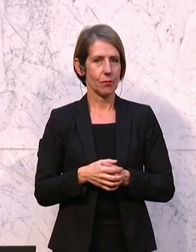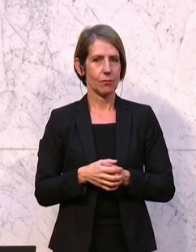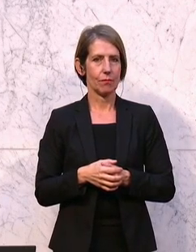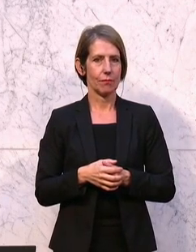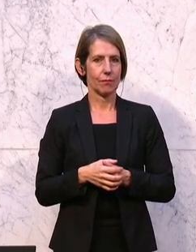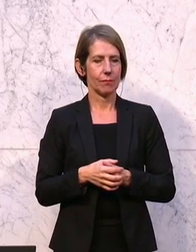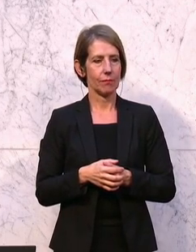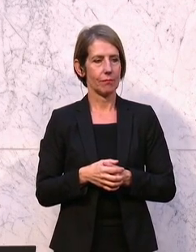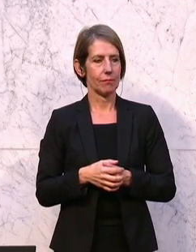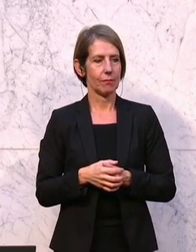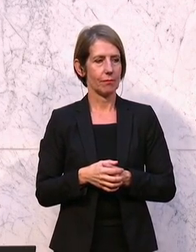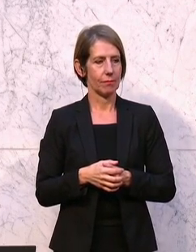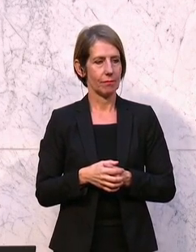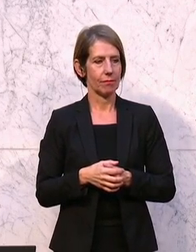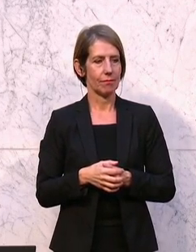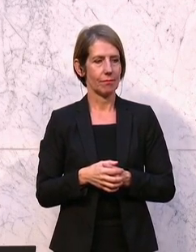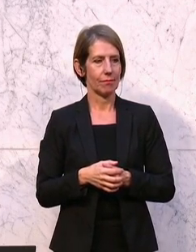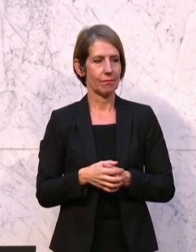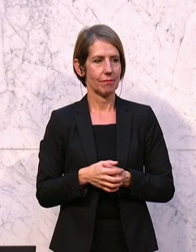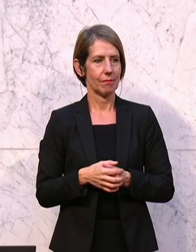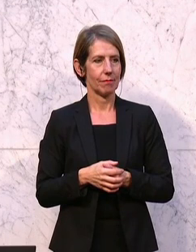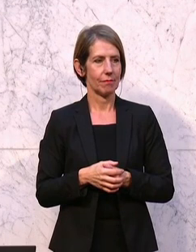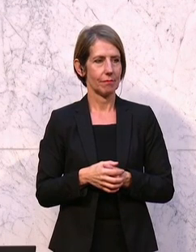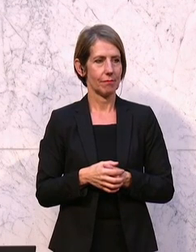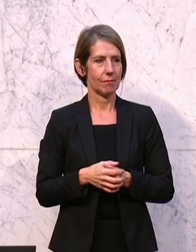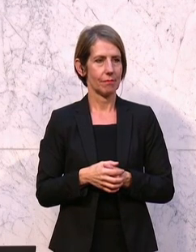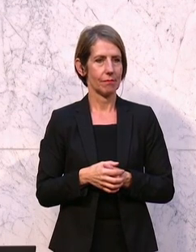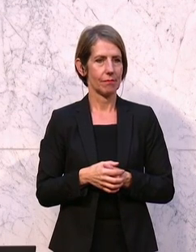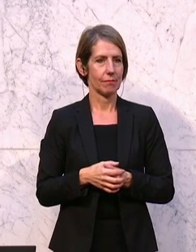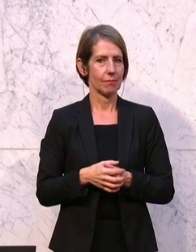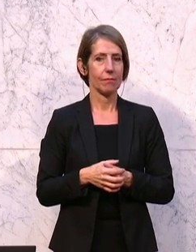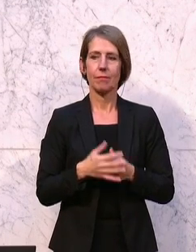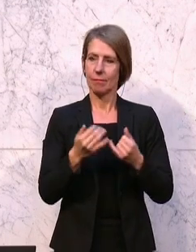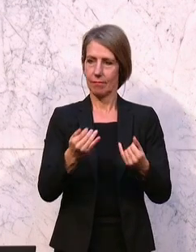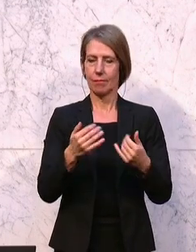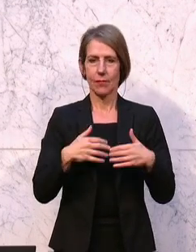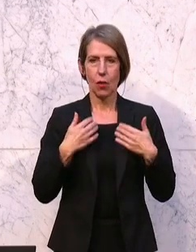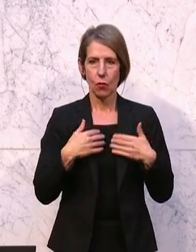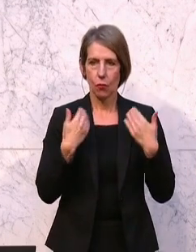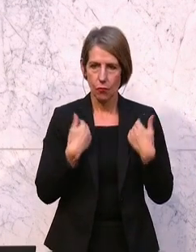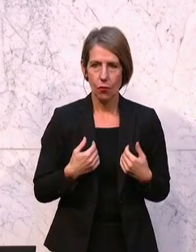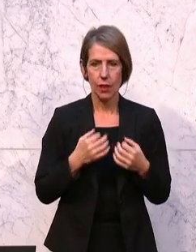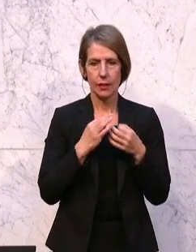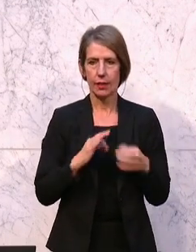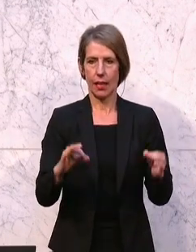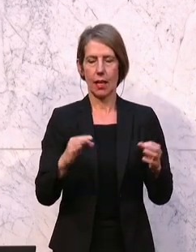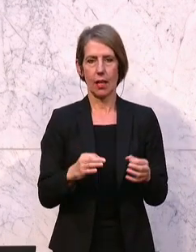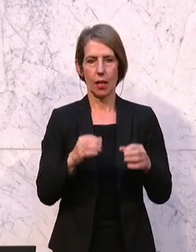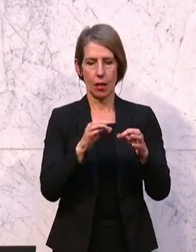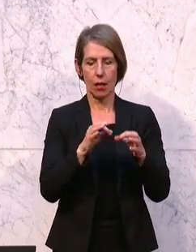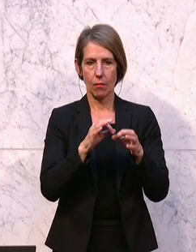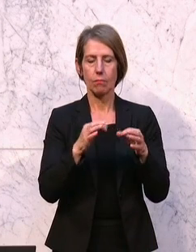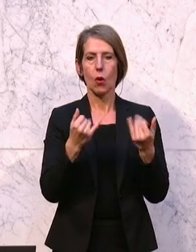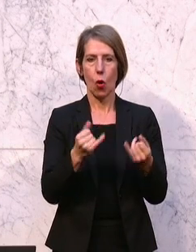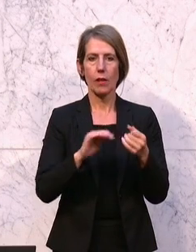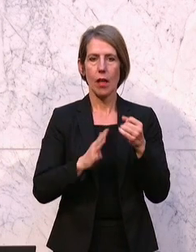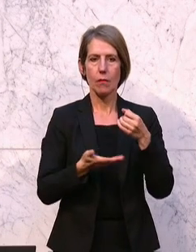-Narodischen Gruppe auch hier kann ein für unsere Menschen sein. Es freut mich sehr, dass es zumindest im Rahmen der Budget-Reden